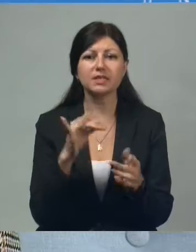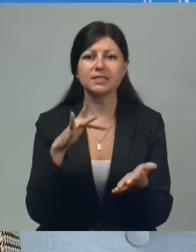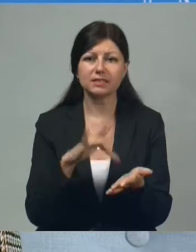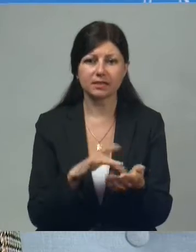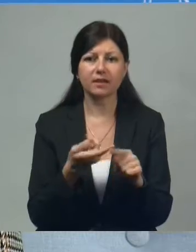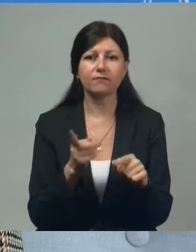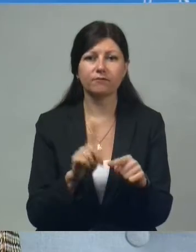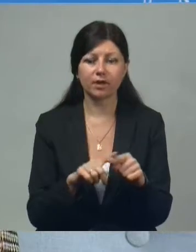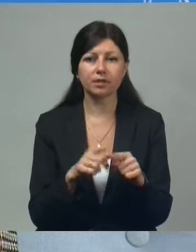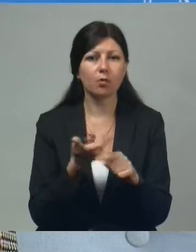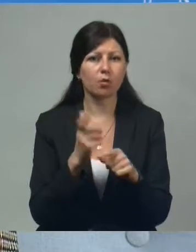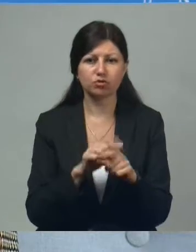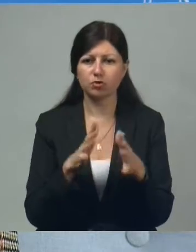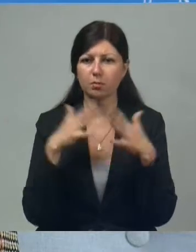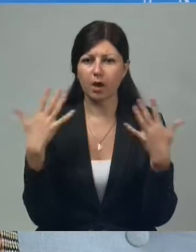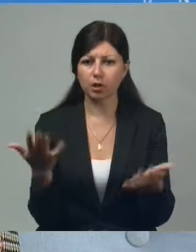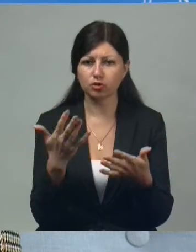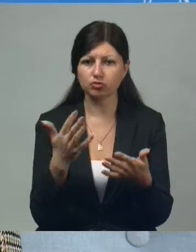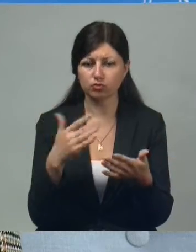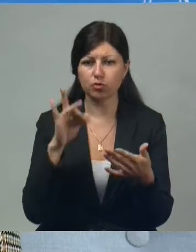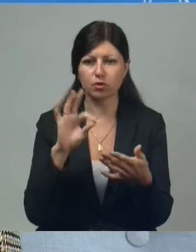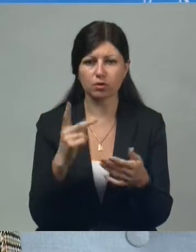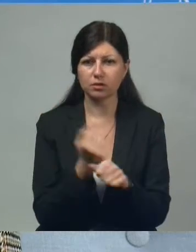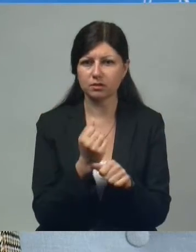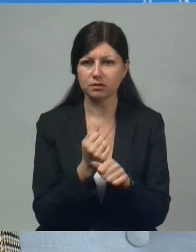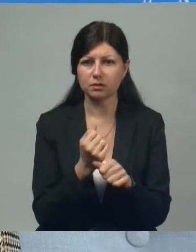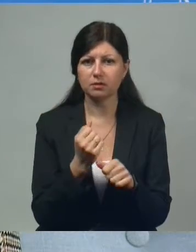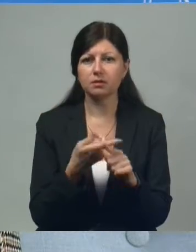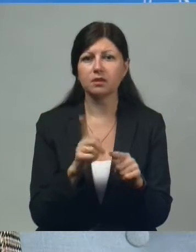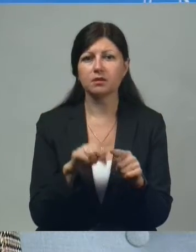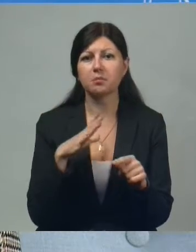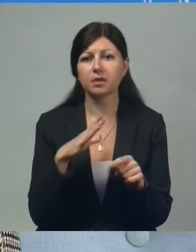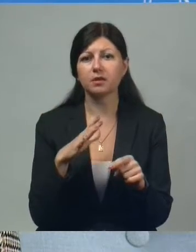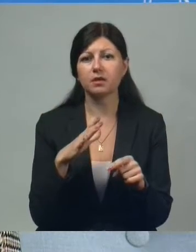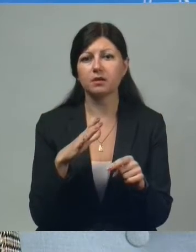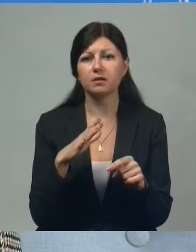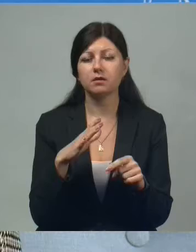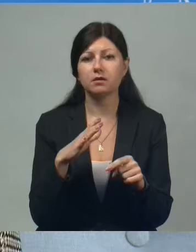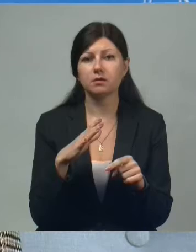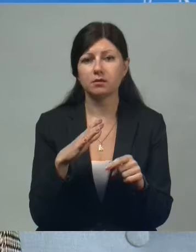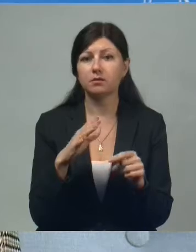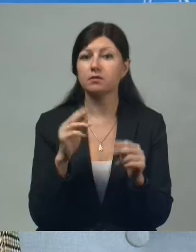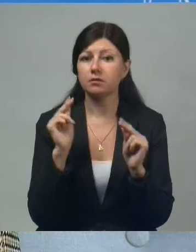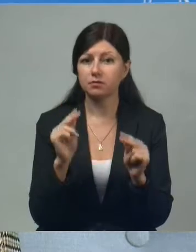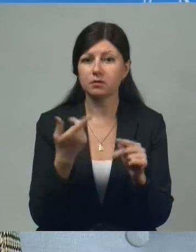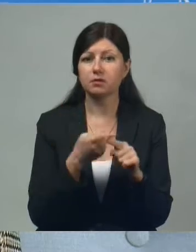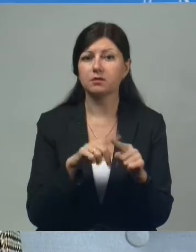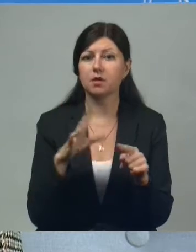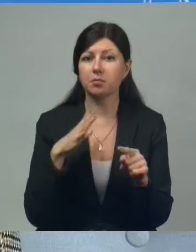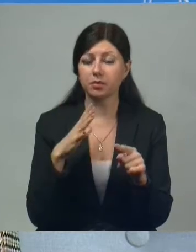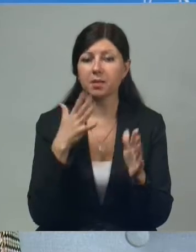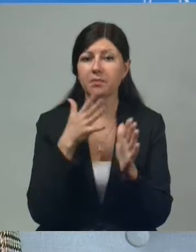в этом сыграл тоже свою большую роль. Это было легитимно, это было